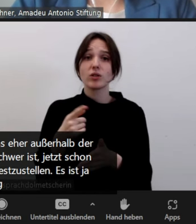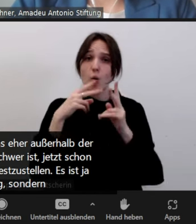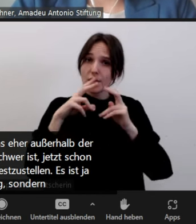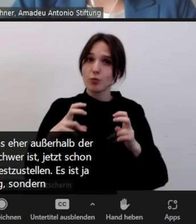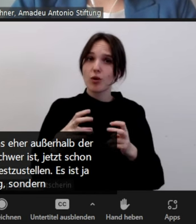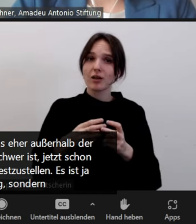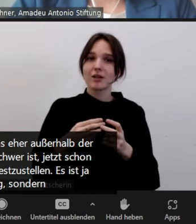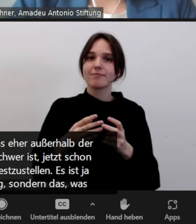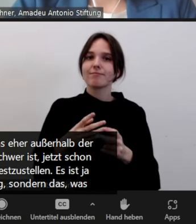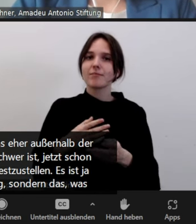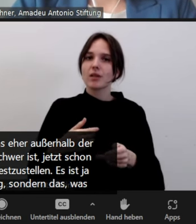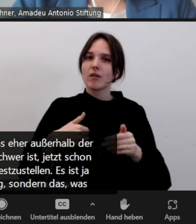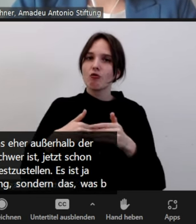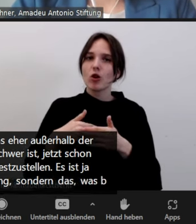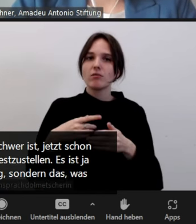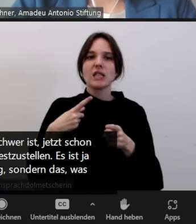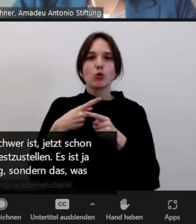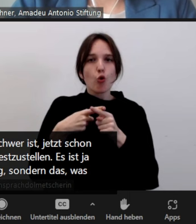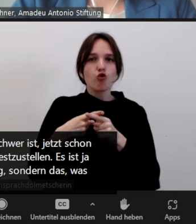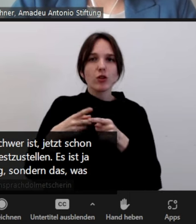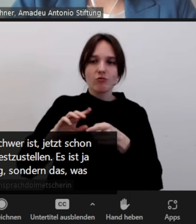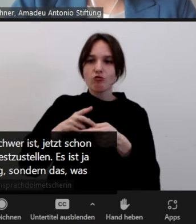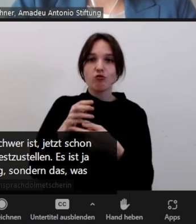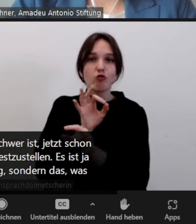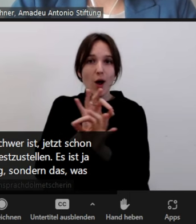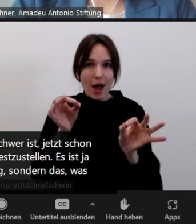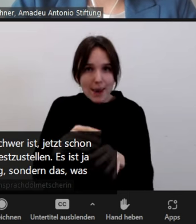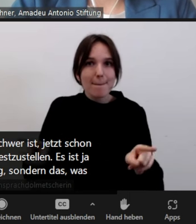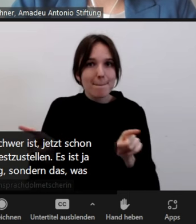sondern das, was bei uns ankommt, wird dargestellt.